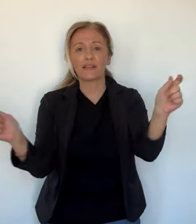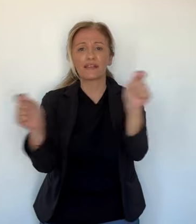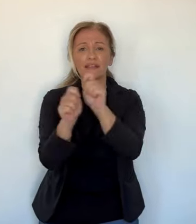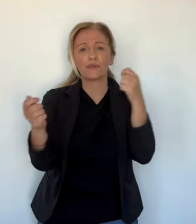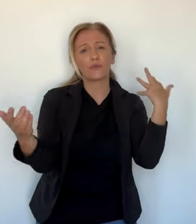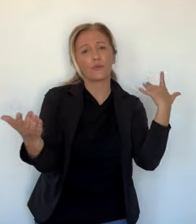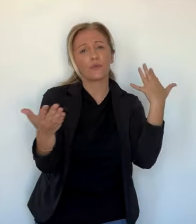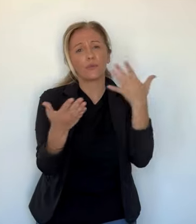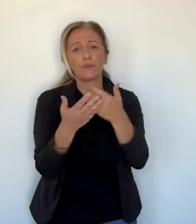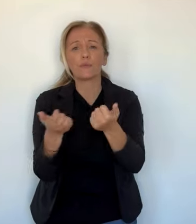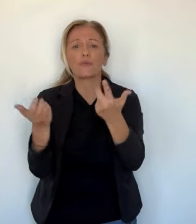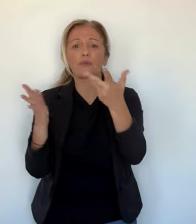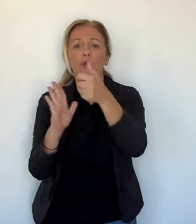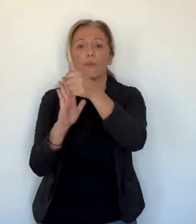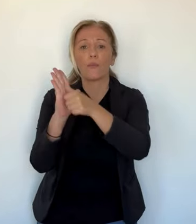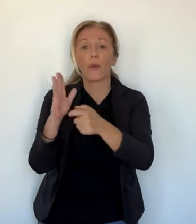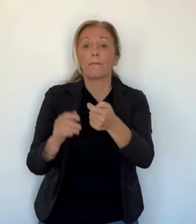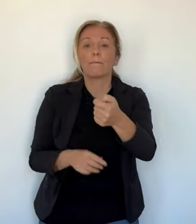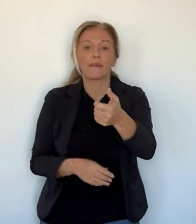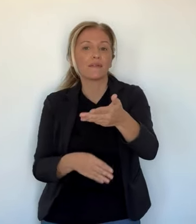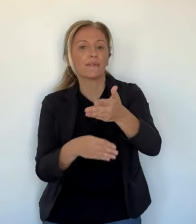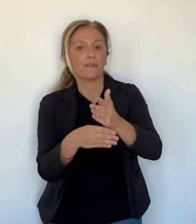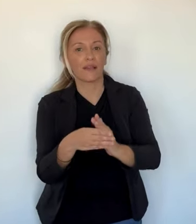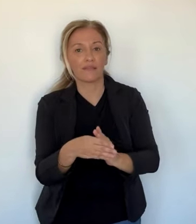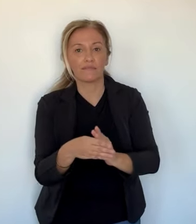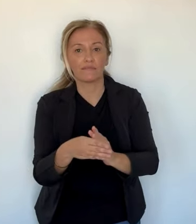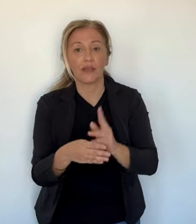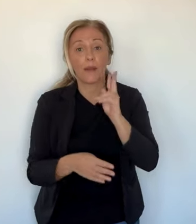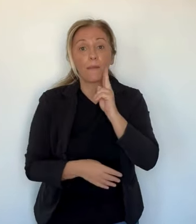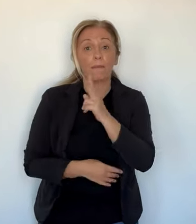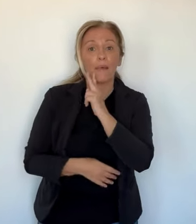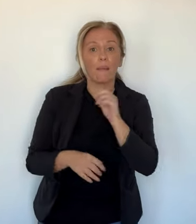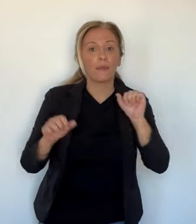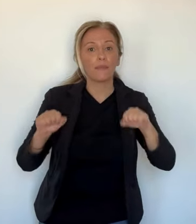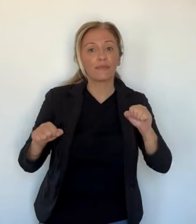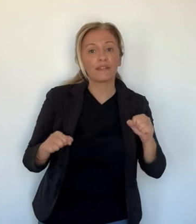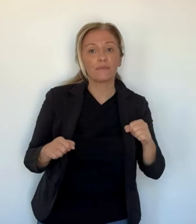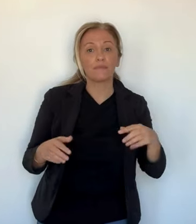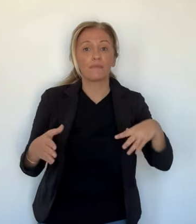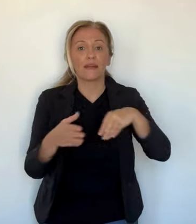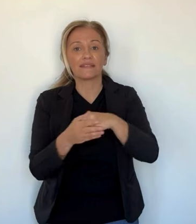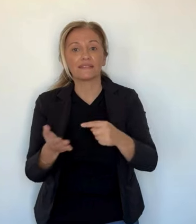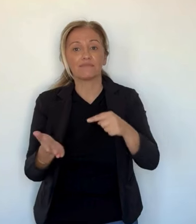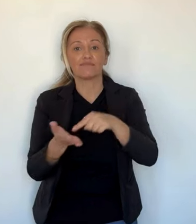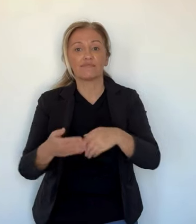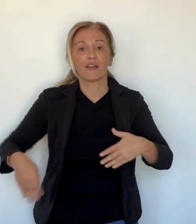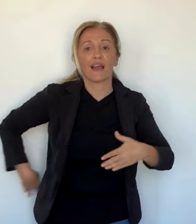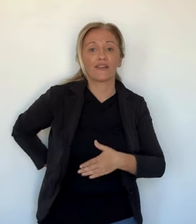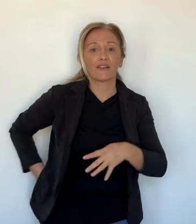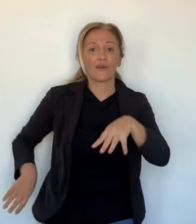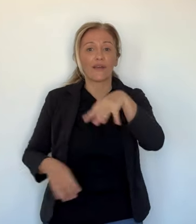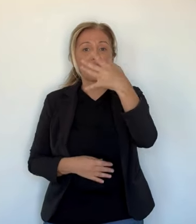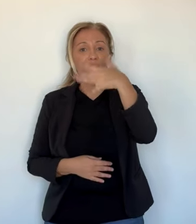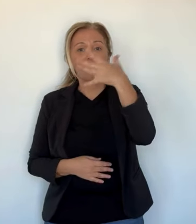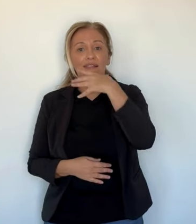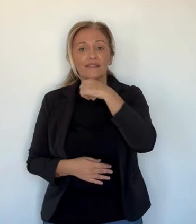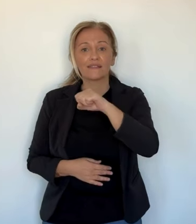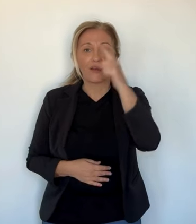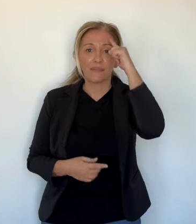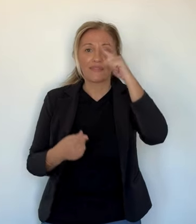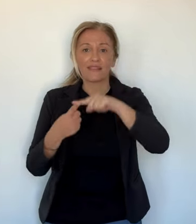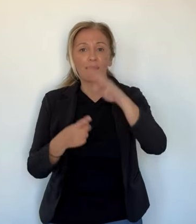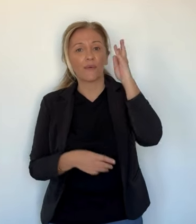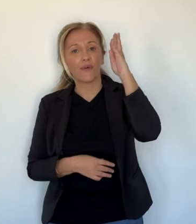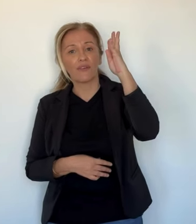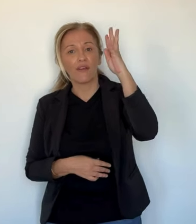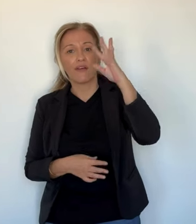projet est en discussion depuis plusieurs mois au sein de l'église et presque finalisé. Le pape pourrait assister à un colloque prévu les 14